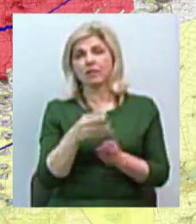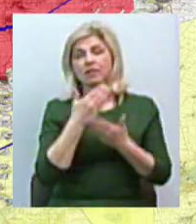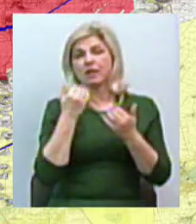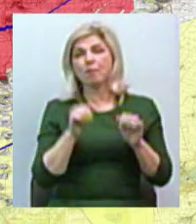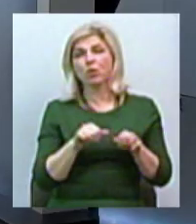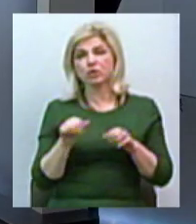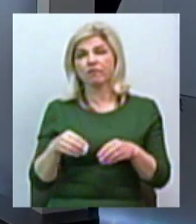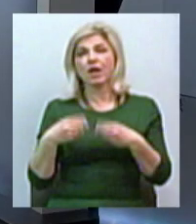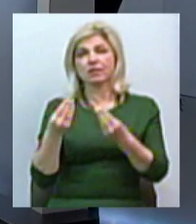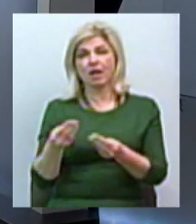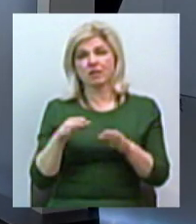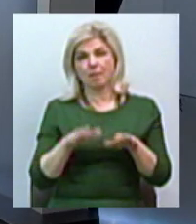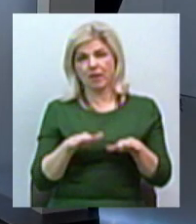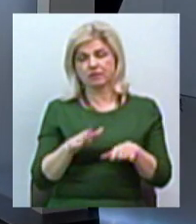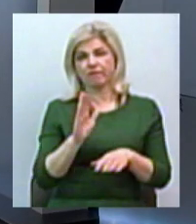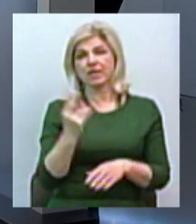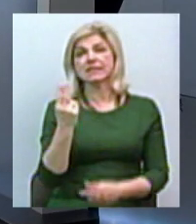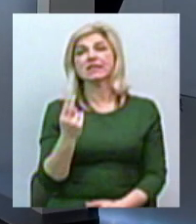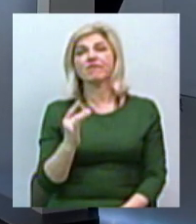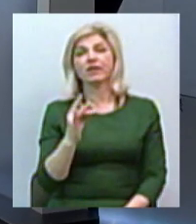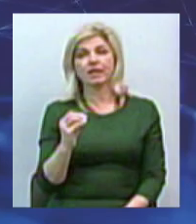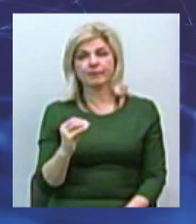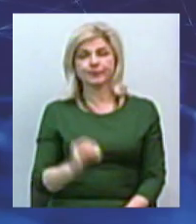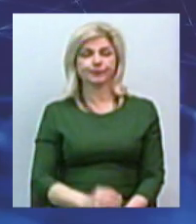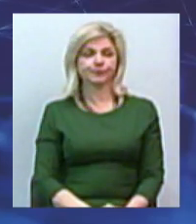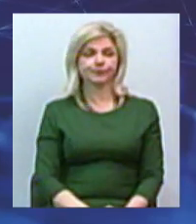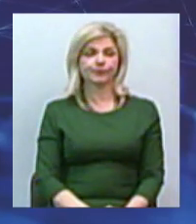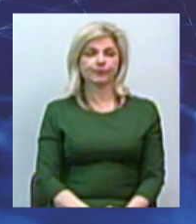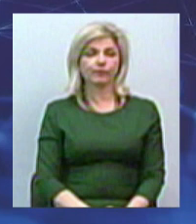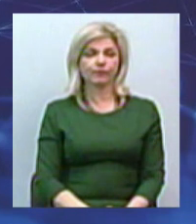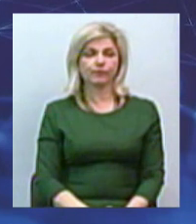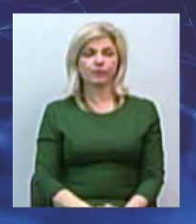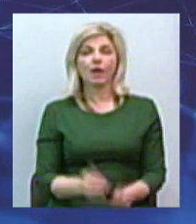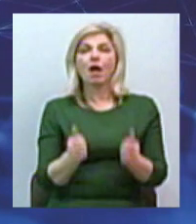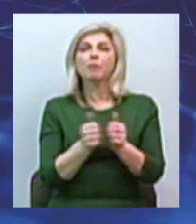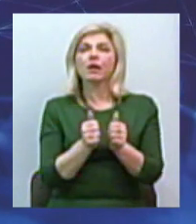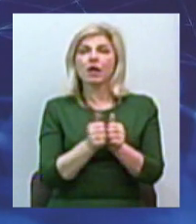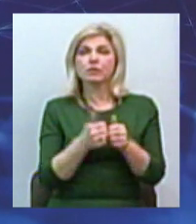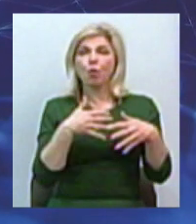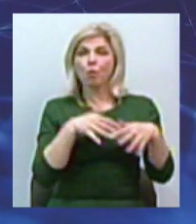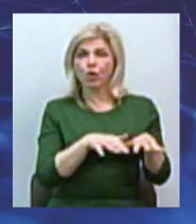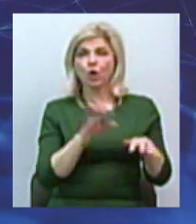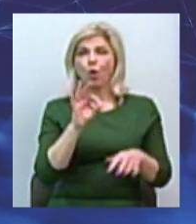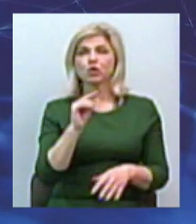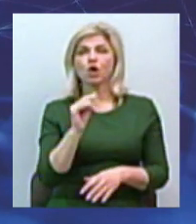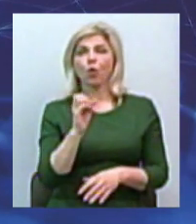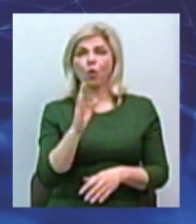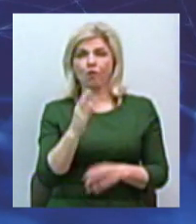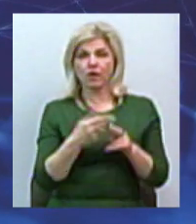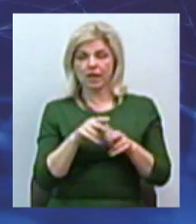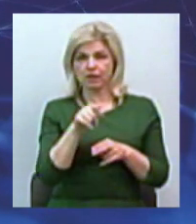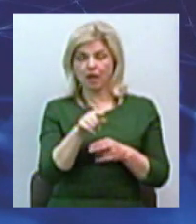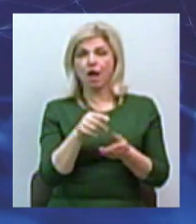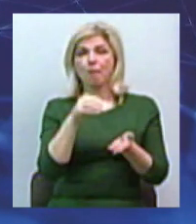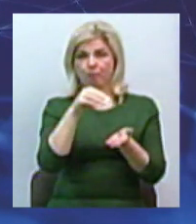надати місце в цифрі. До речі, про близькість до моря. Очаківський район на цій карті позначено,